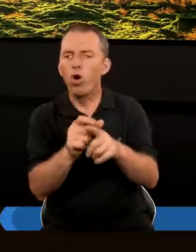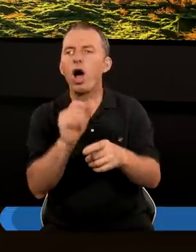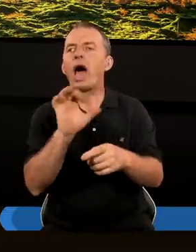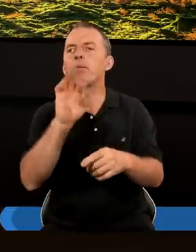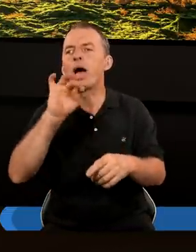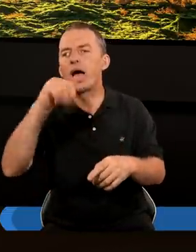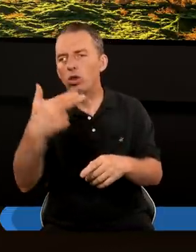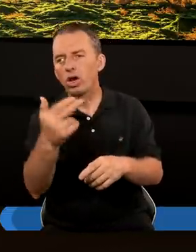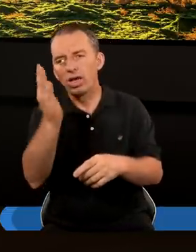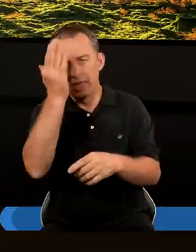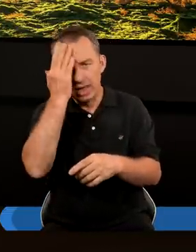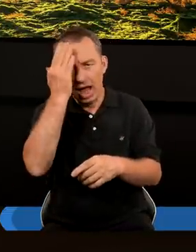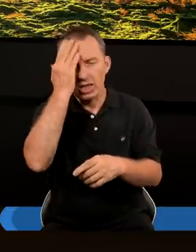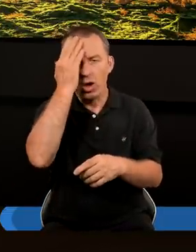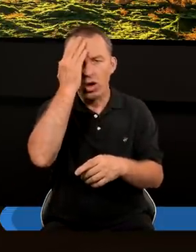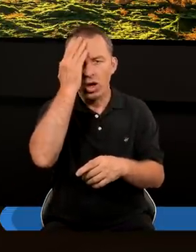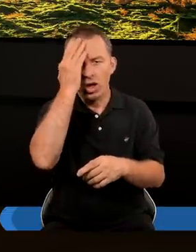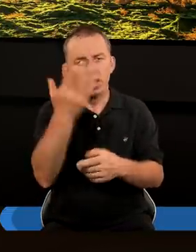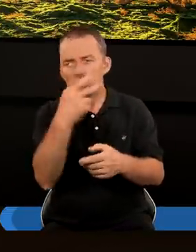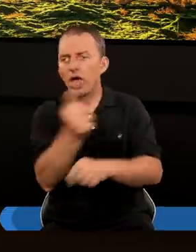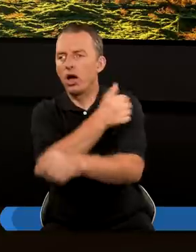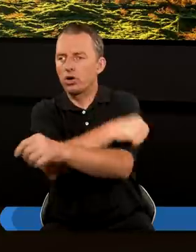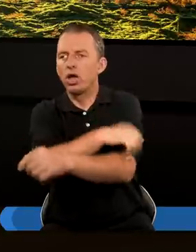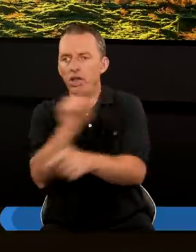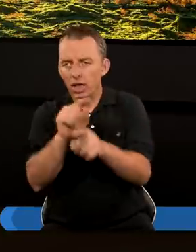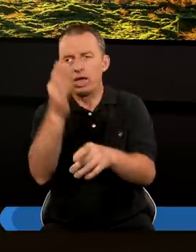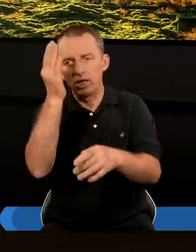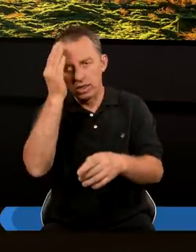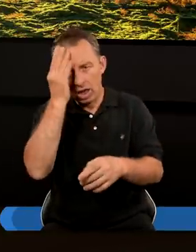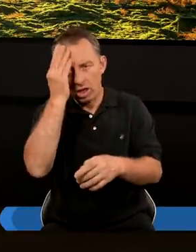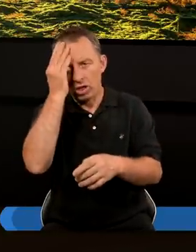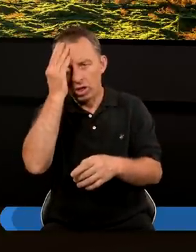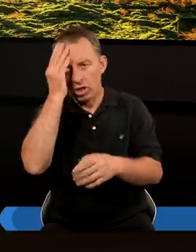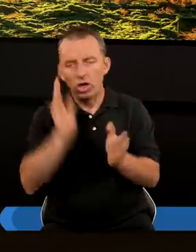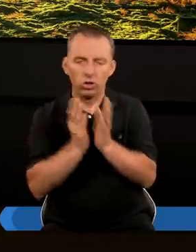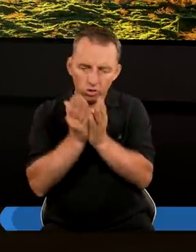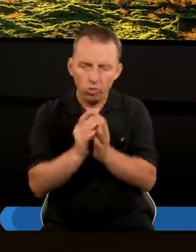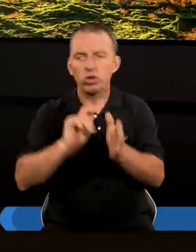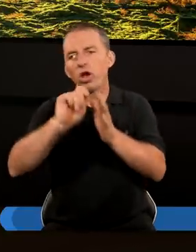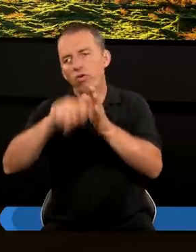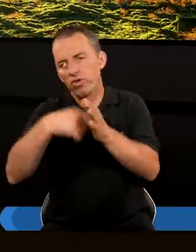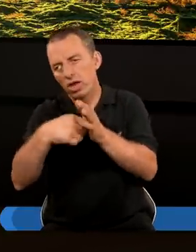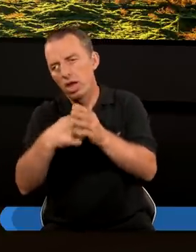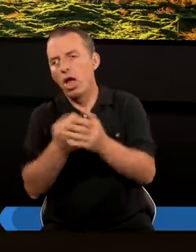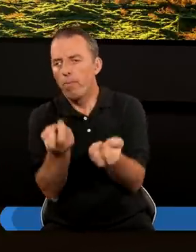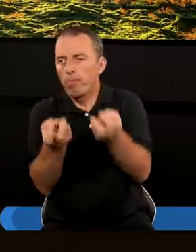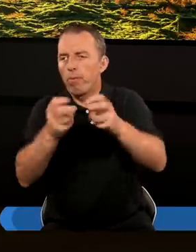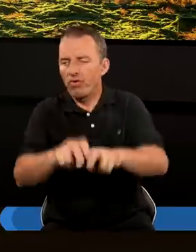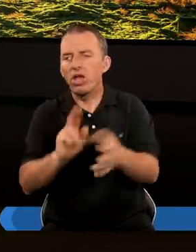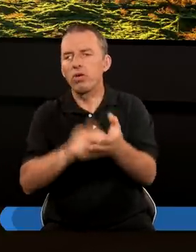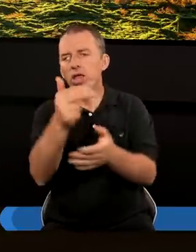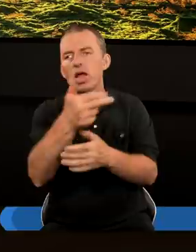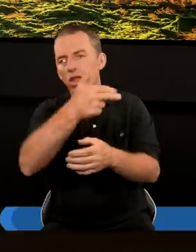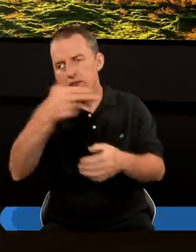Armagedon Wszyscy znają Nawet nie chrześcijanie Też znają Książki i filmy Powstają na ten